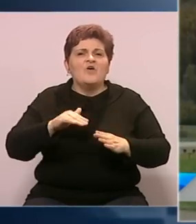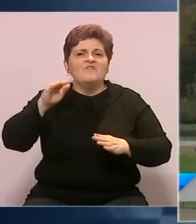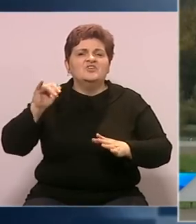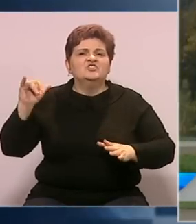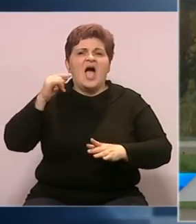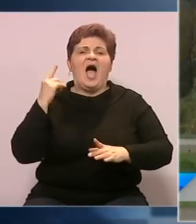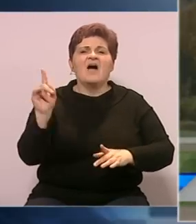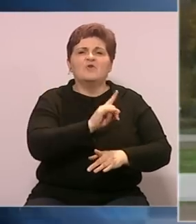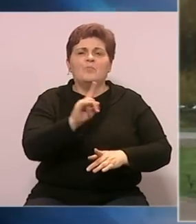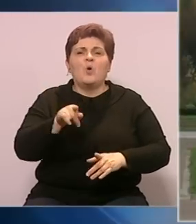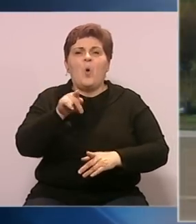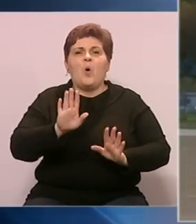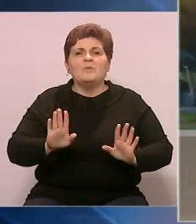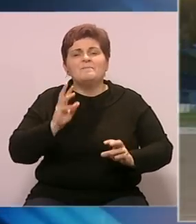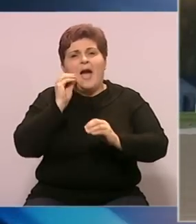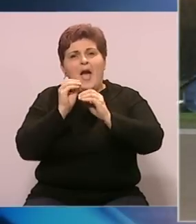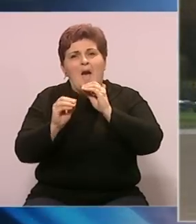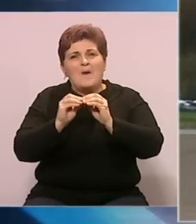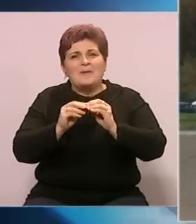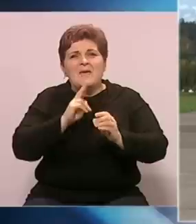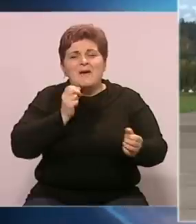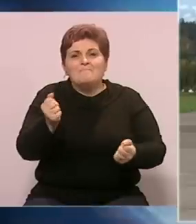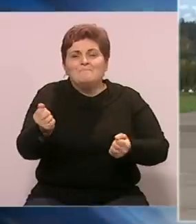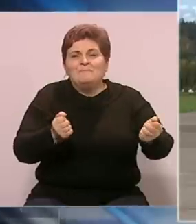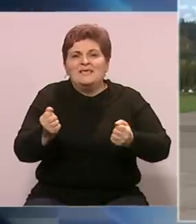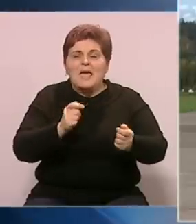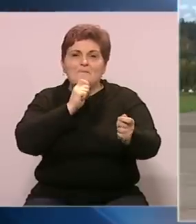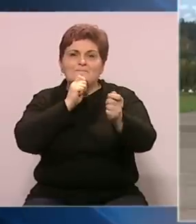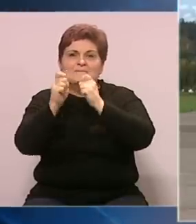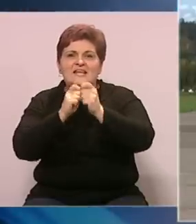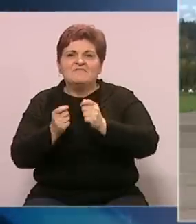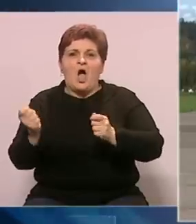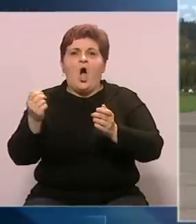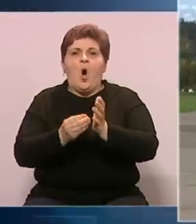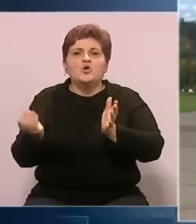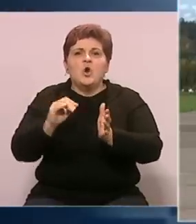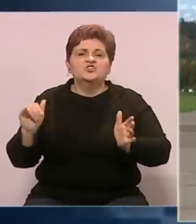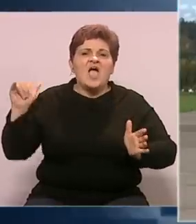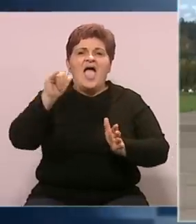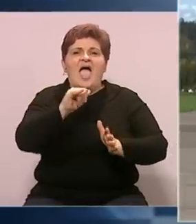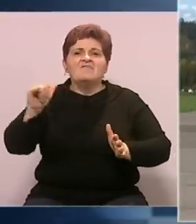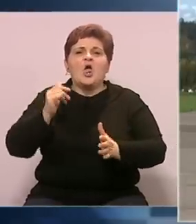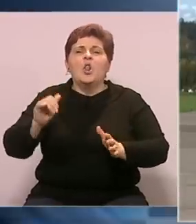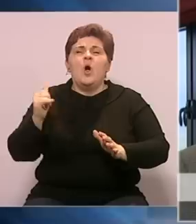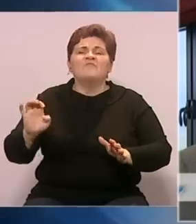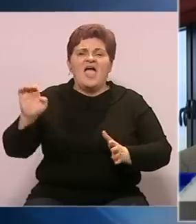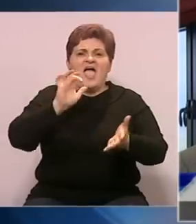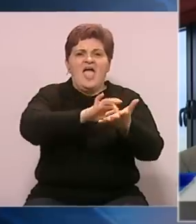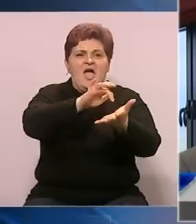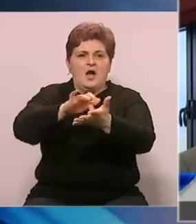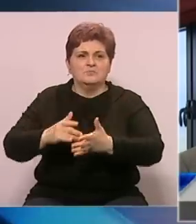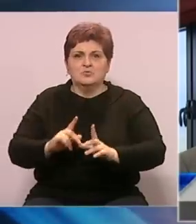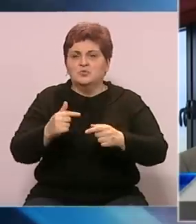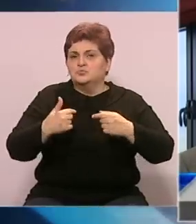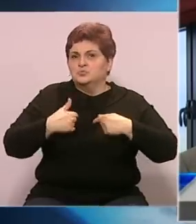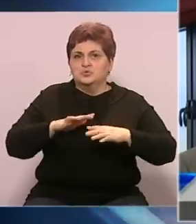avioprevoznika u ovom trenutku ima problem sa manjkom pilota, pregovara o dodatnim letovima za nove evropske destinacije. Što se tiče